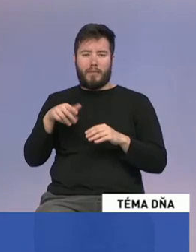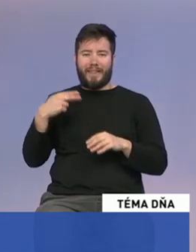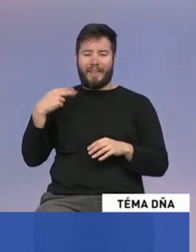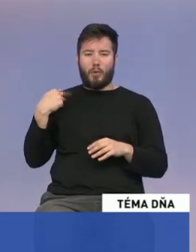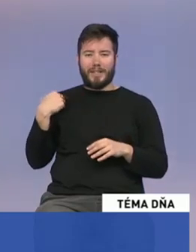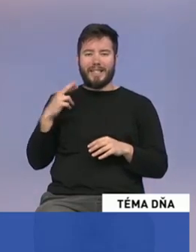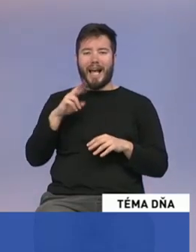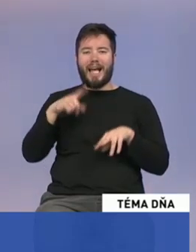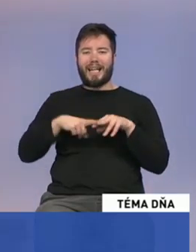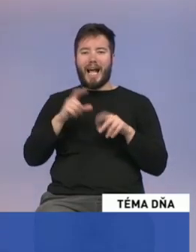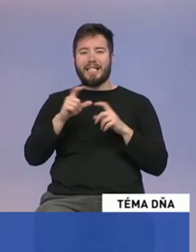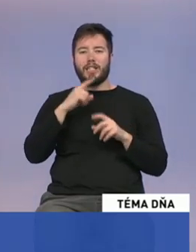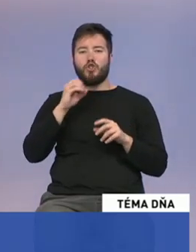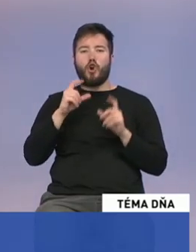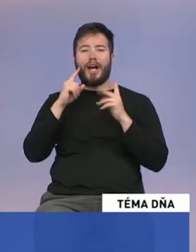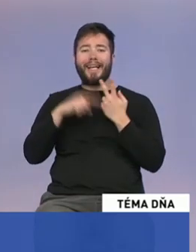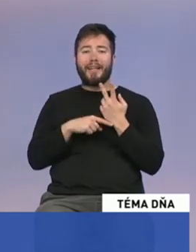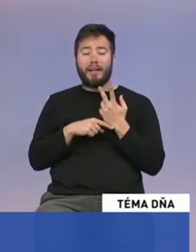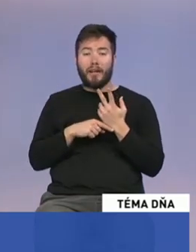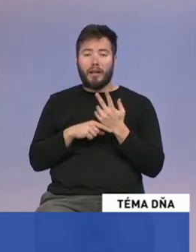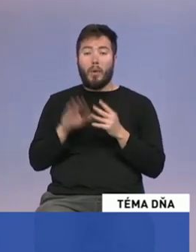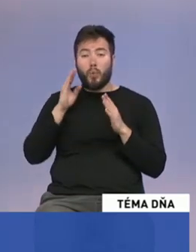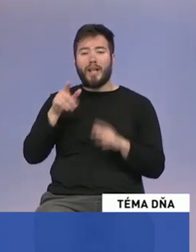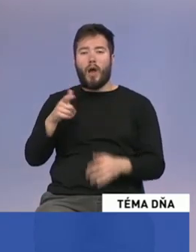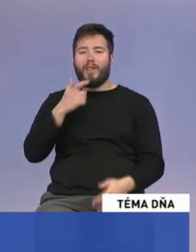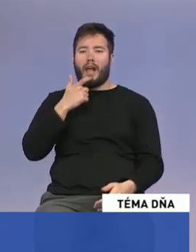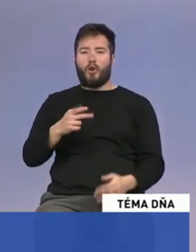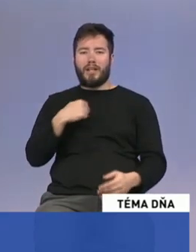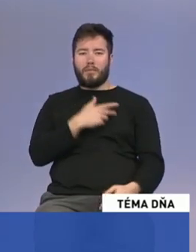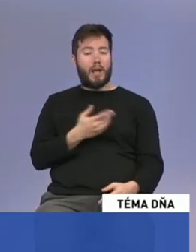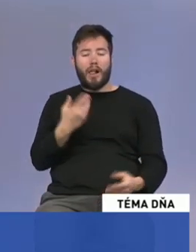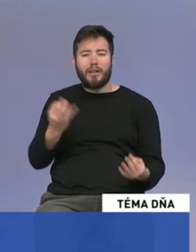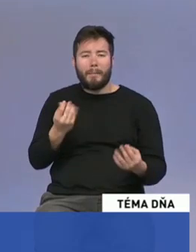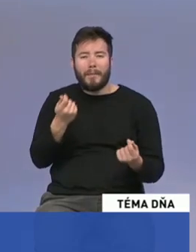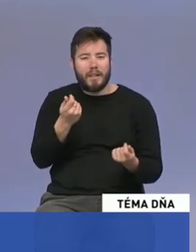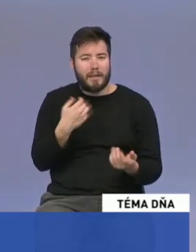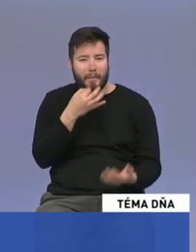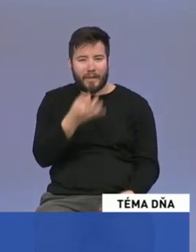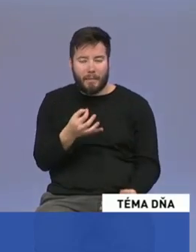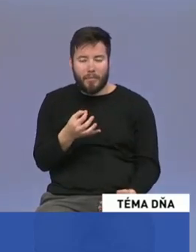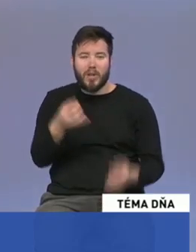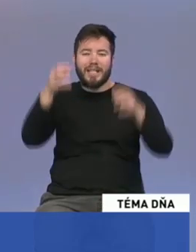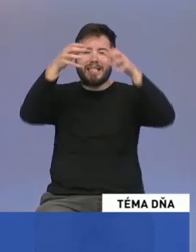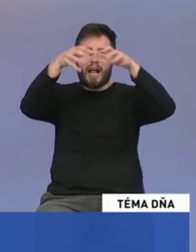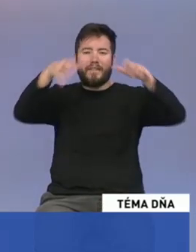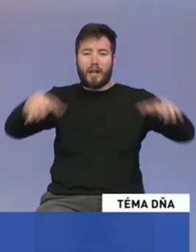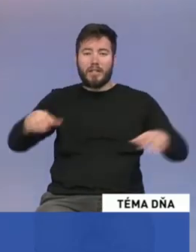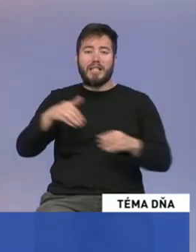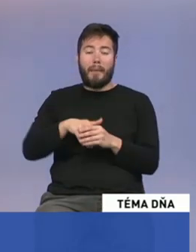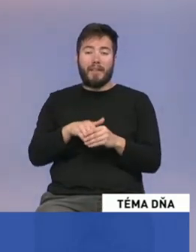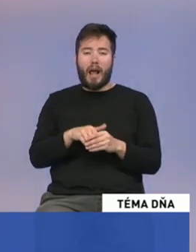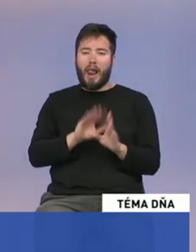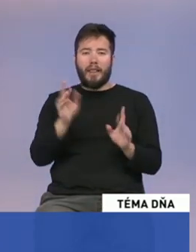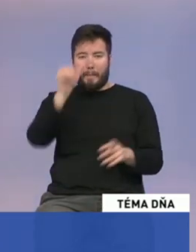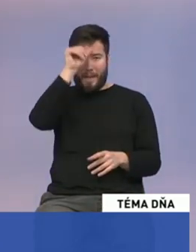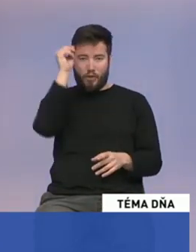ako národná nemocnice. sa pýtam, ale kde sú teda potom peniaze? Stratifikácia by nemala byť premenovaní zdravotníckých zariadení, ale musí